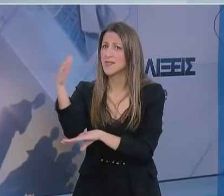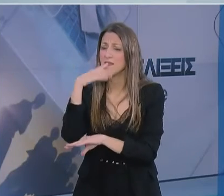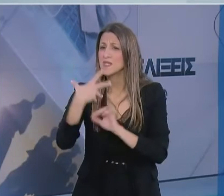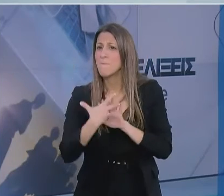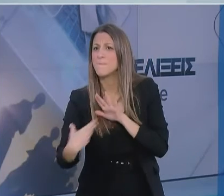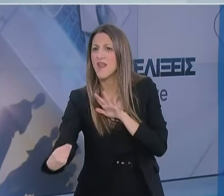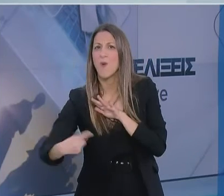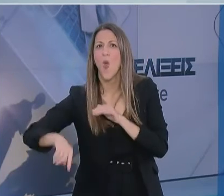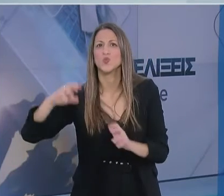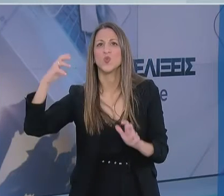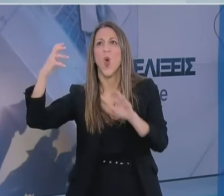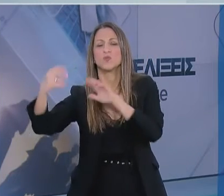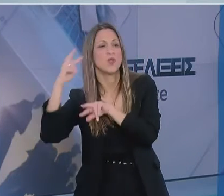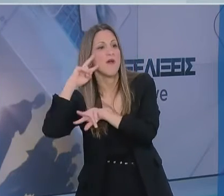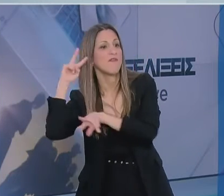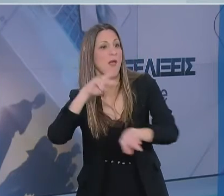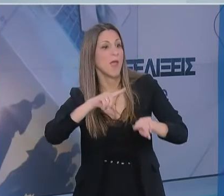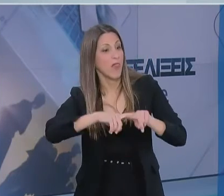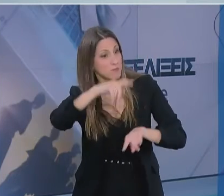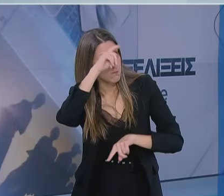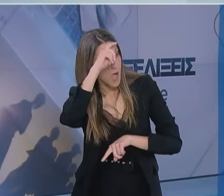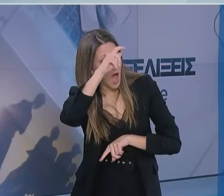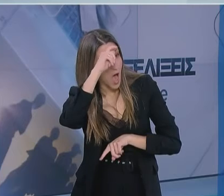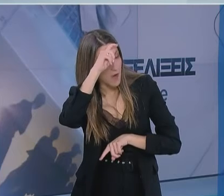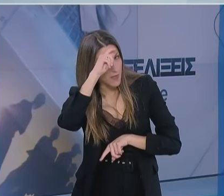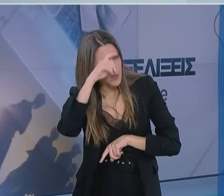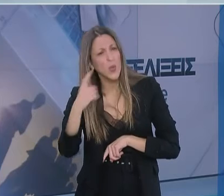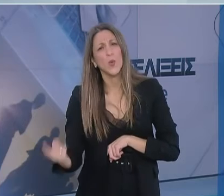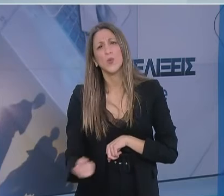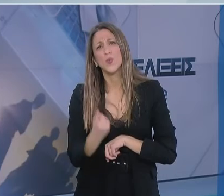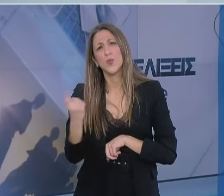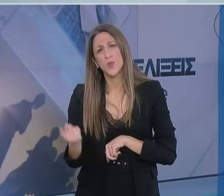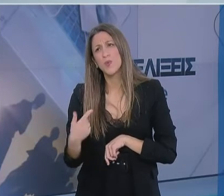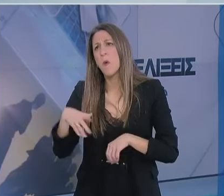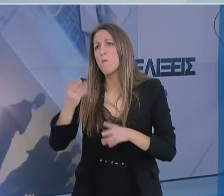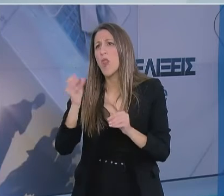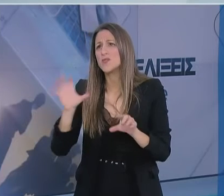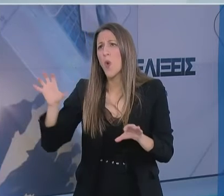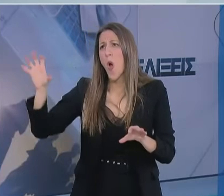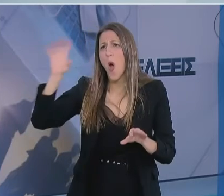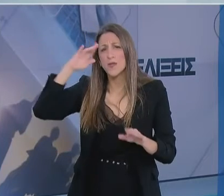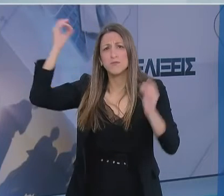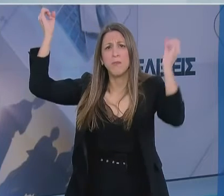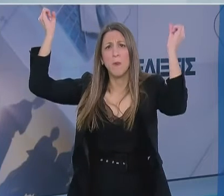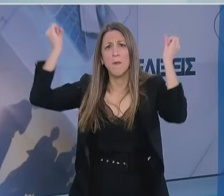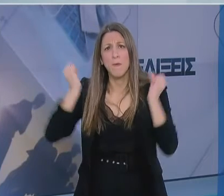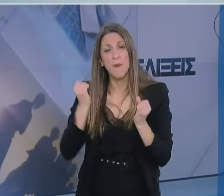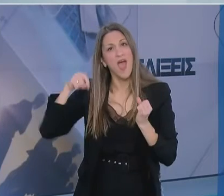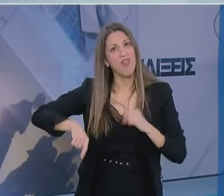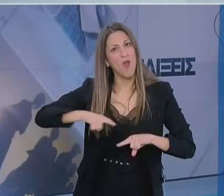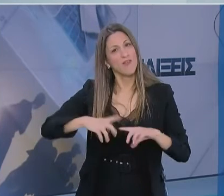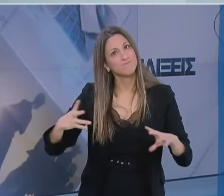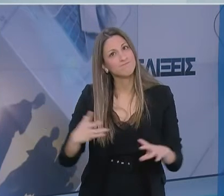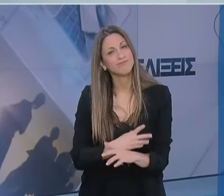κόσμο. Σε μια συγκυρία που δυστυχώς παραδοσιακές δυνάμεις του πλανήτη δείχνουν ανέτοιμες για μια τέτοια δοκιμασία. Γι' αυτό